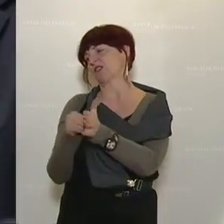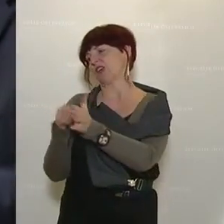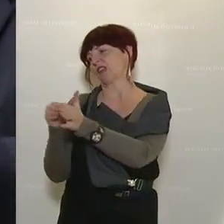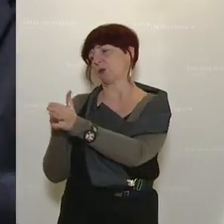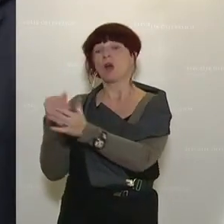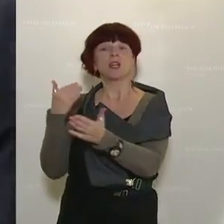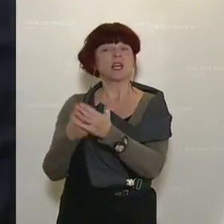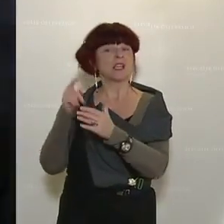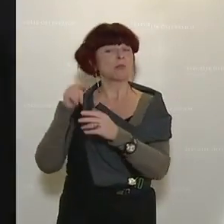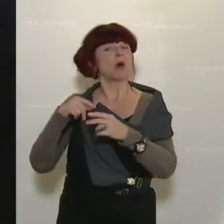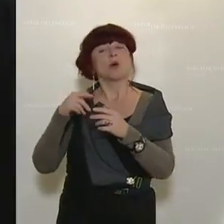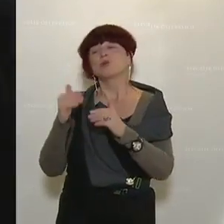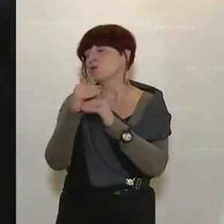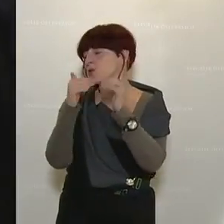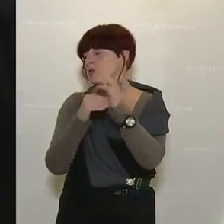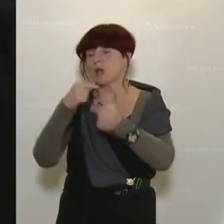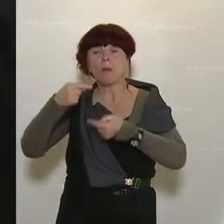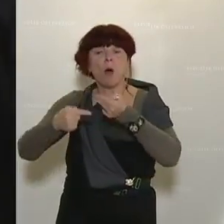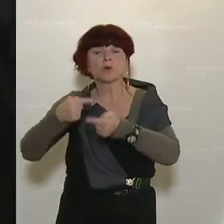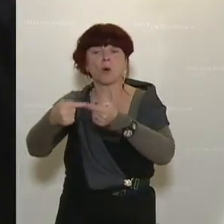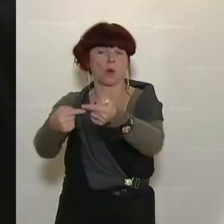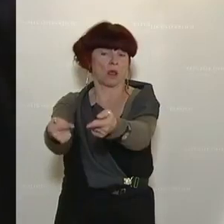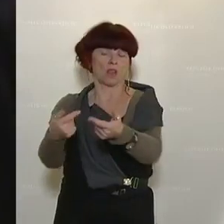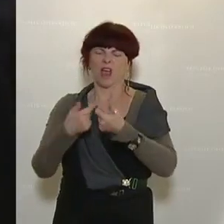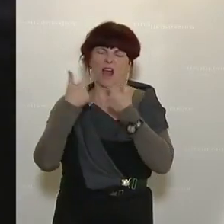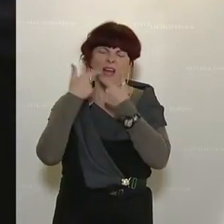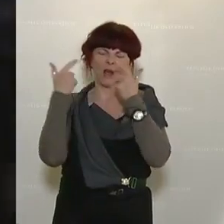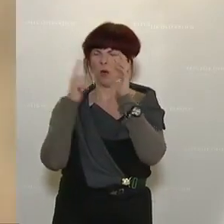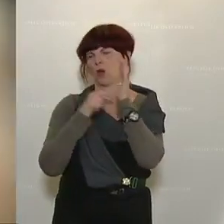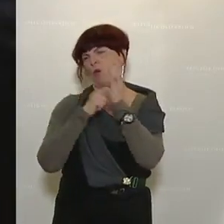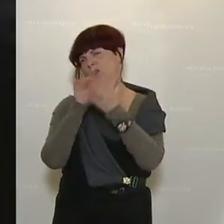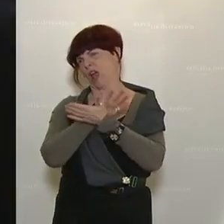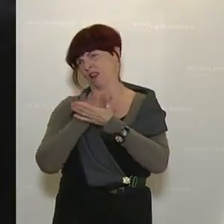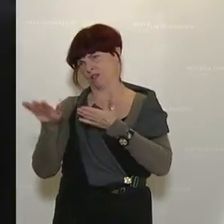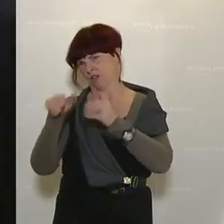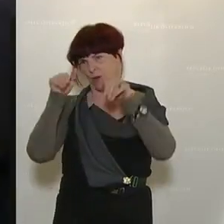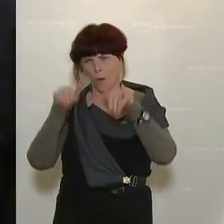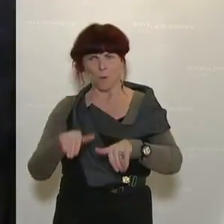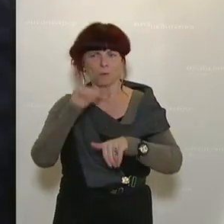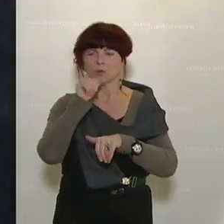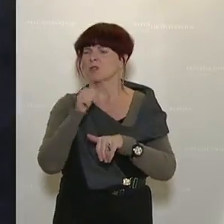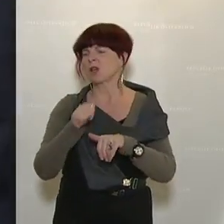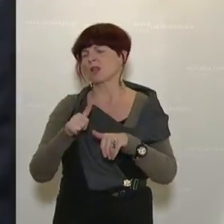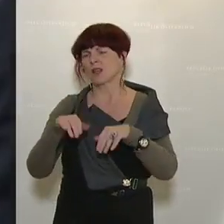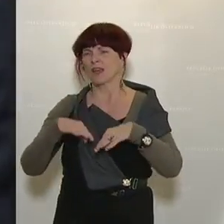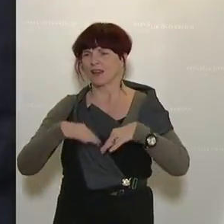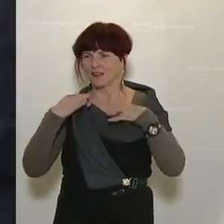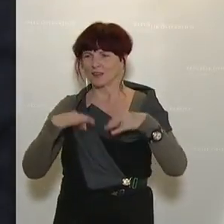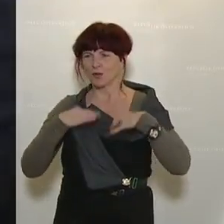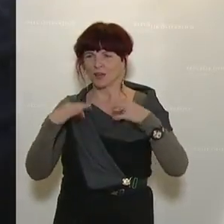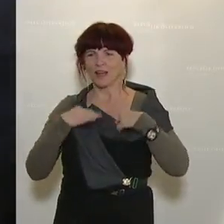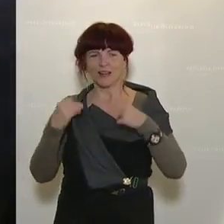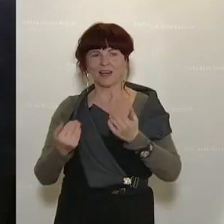System aus. Oft sind ja die Erklärungen dann ganz, ganz einfache. Und da brauchen Sie sich nicht hinter irgendwelchen gesundheitlichen Schutzmaßnahmen